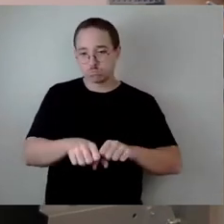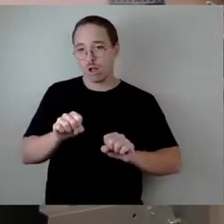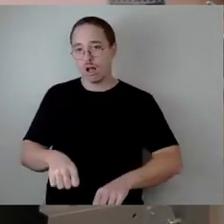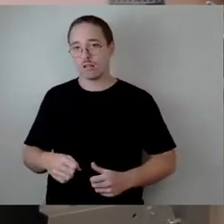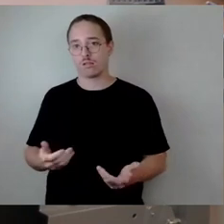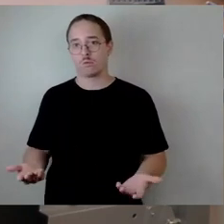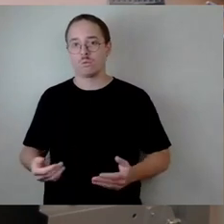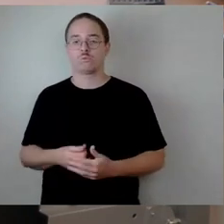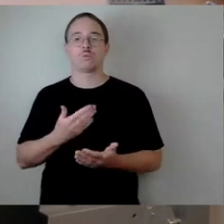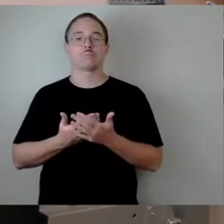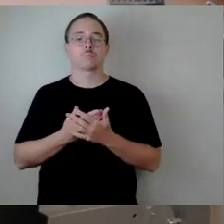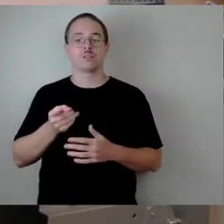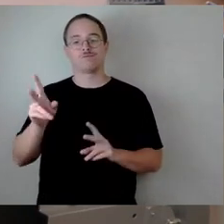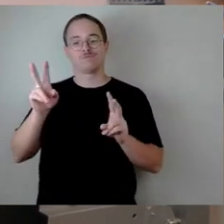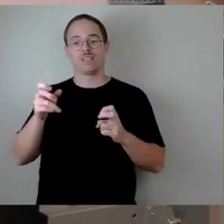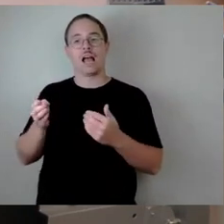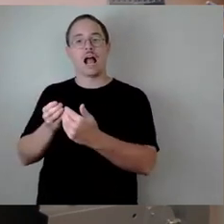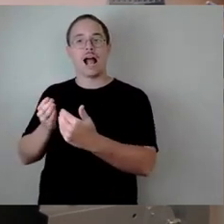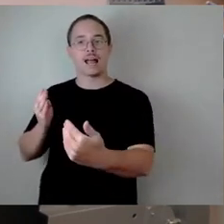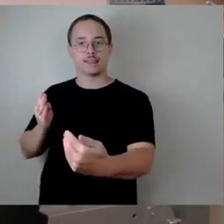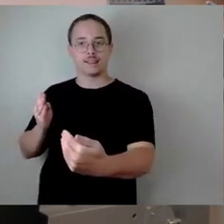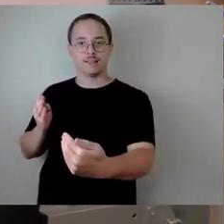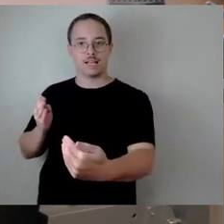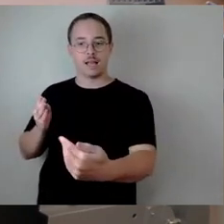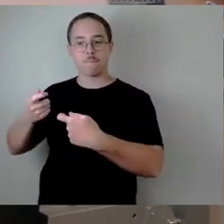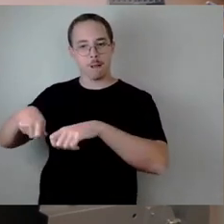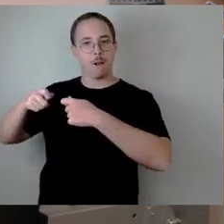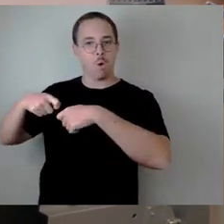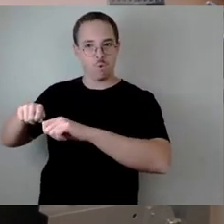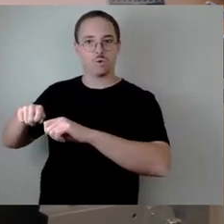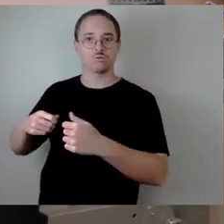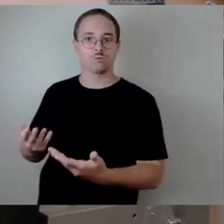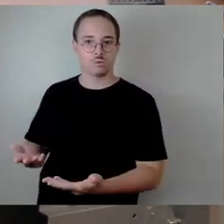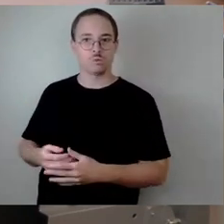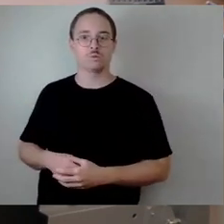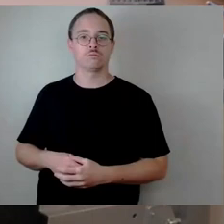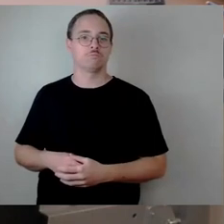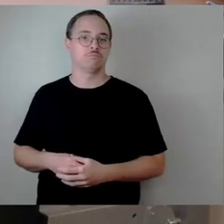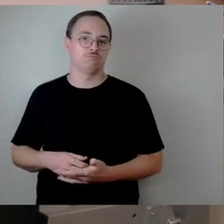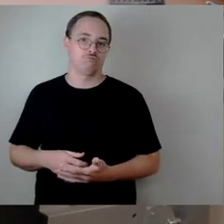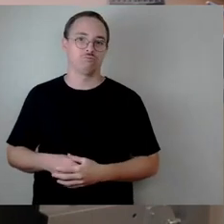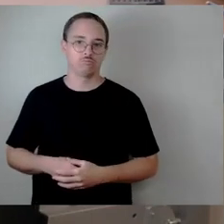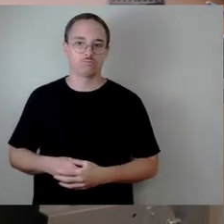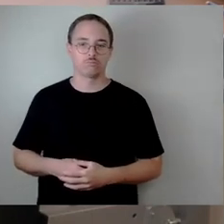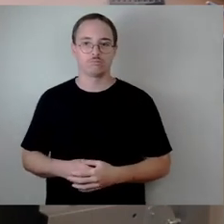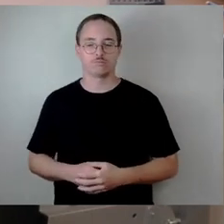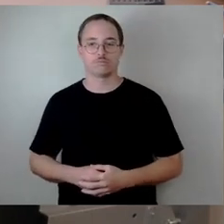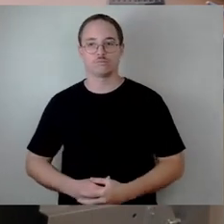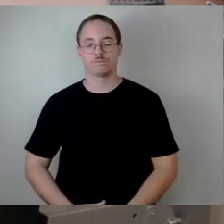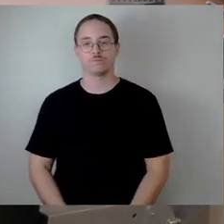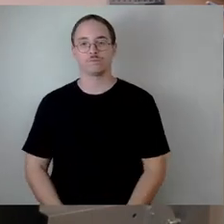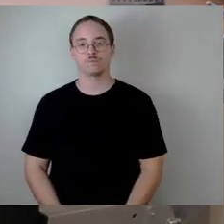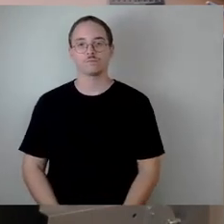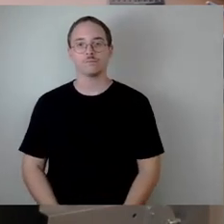Randbebauung gibt, die eben dann für andere Zwecke in Angriff genommen werden soll. Und da,